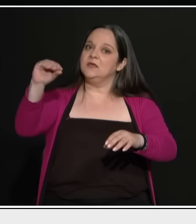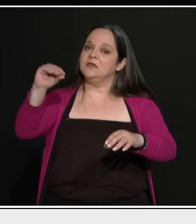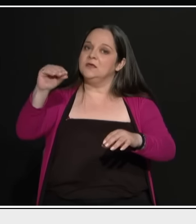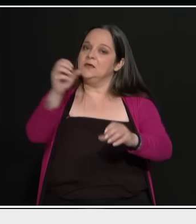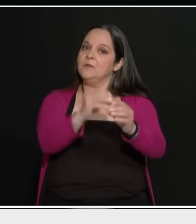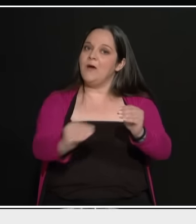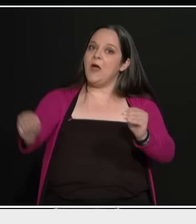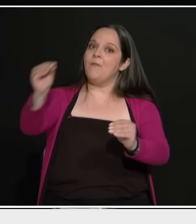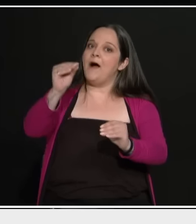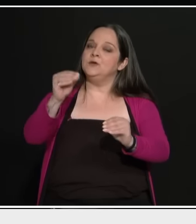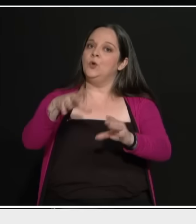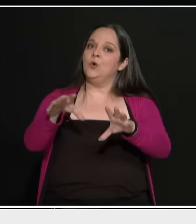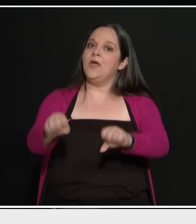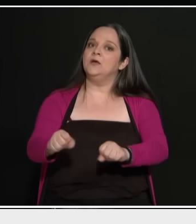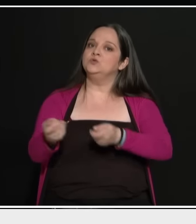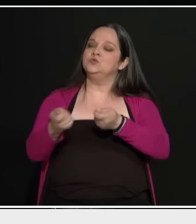Ζητούν